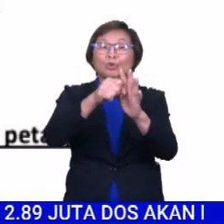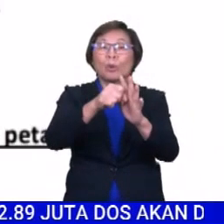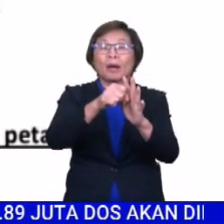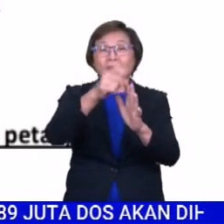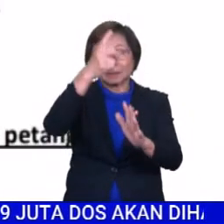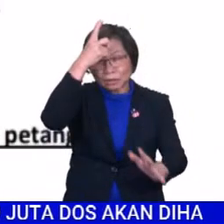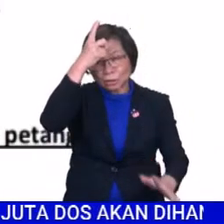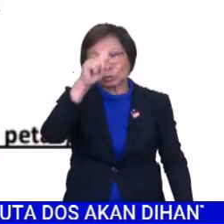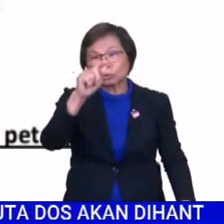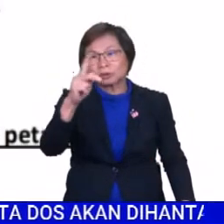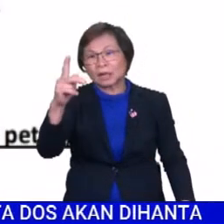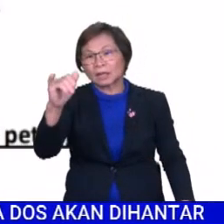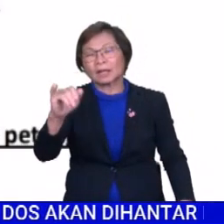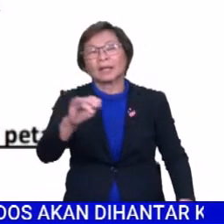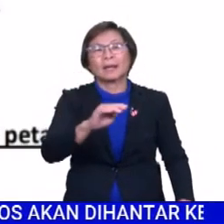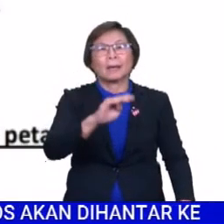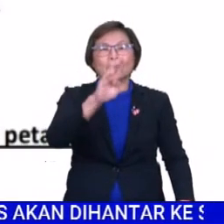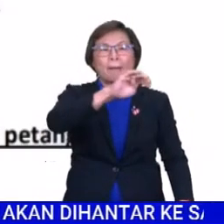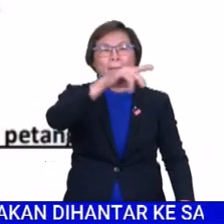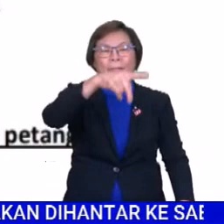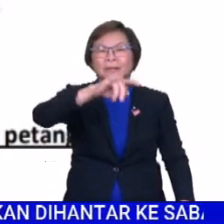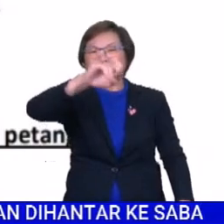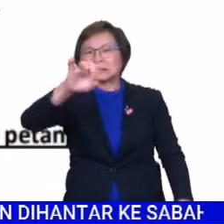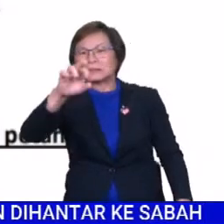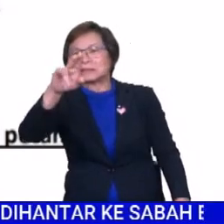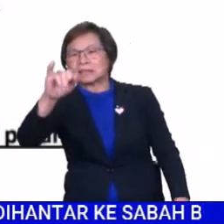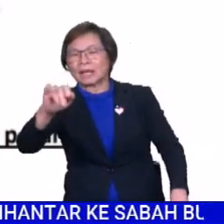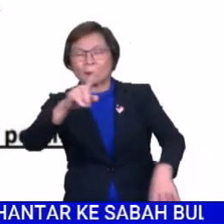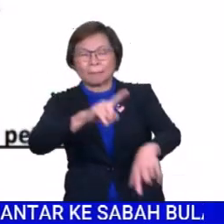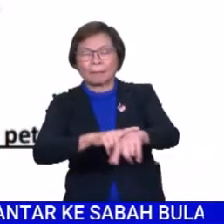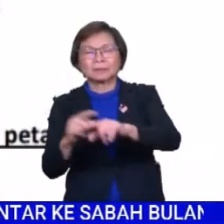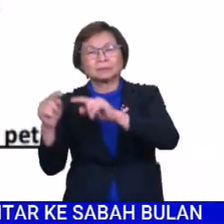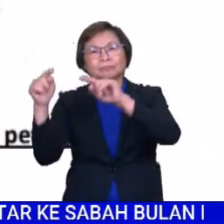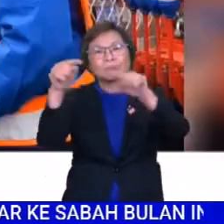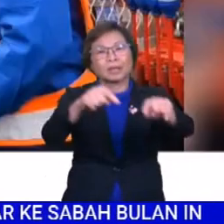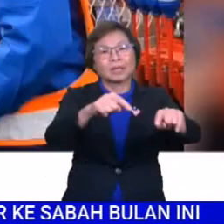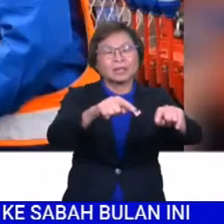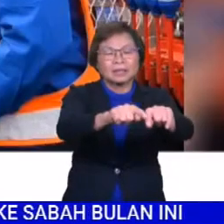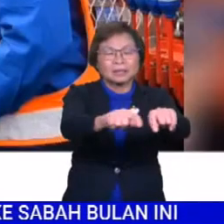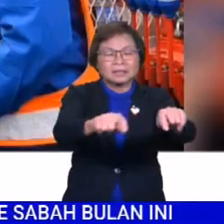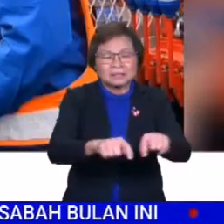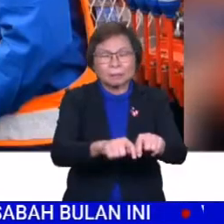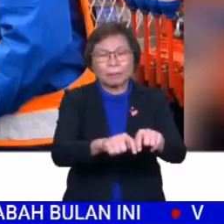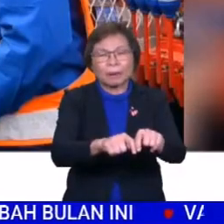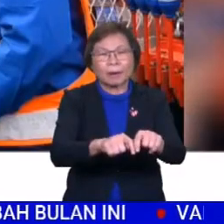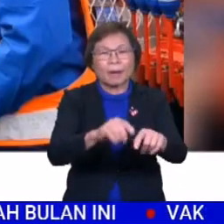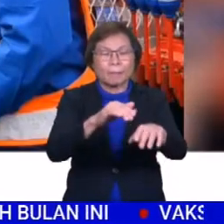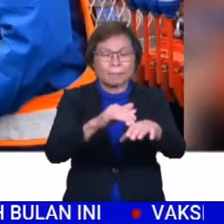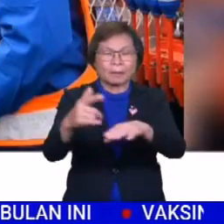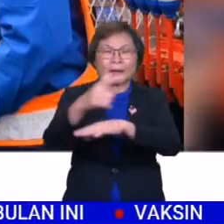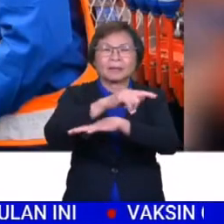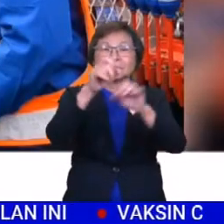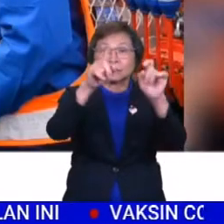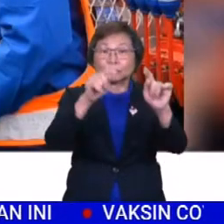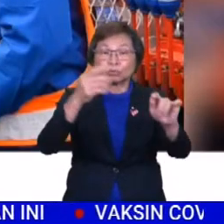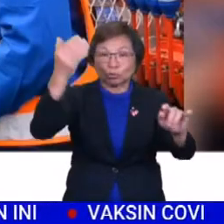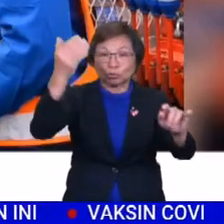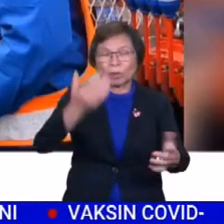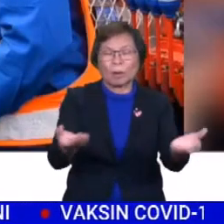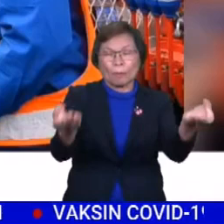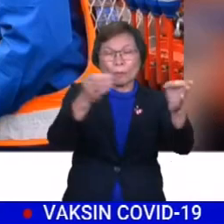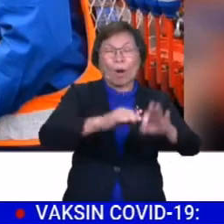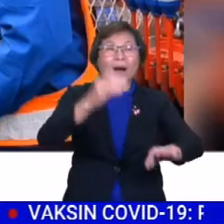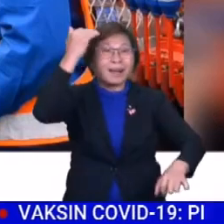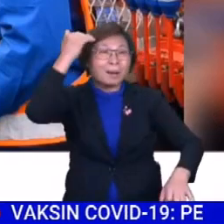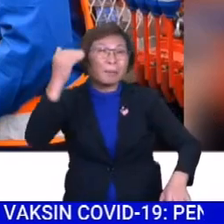Hassan, kepada Ahli Parlimen Jerai Sabri Azid ketika turun Padang ke lokasi bencana pada Sabtu lalu. Fenomena